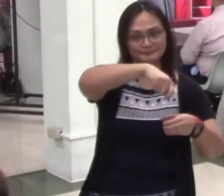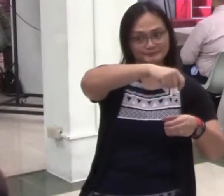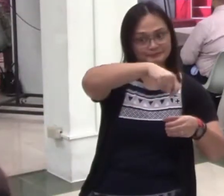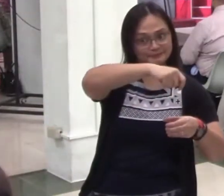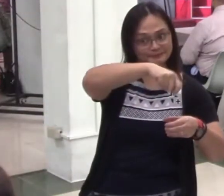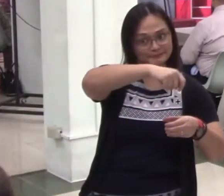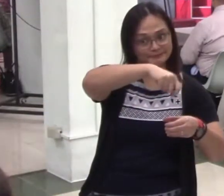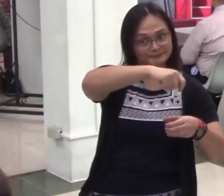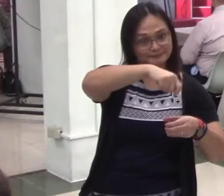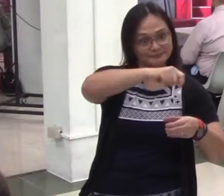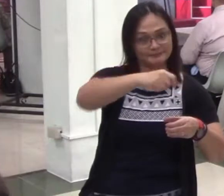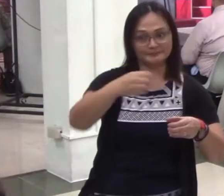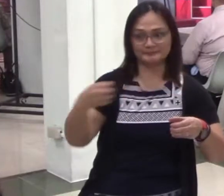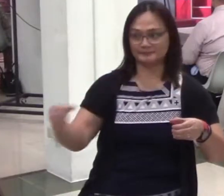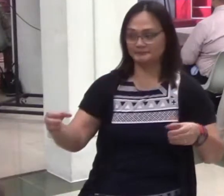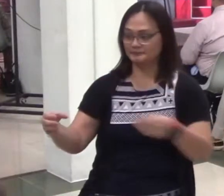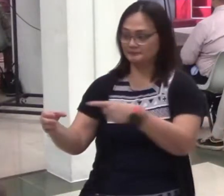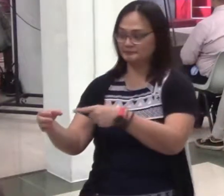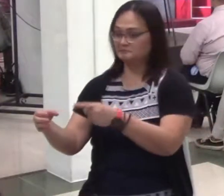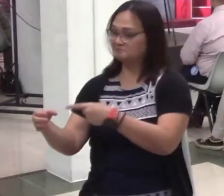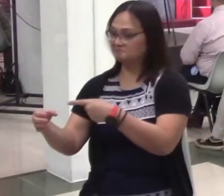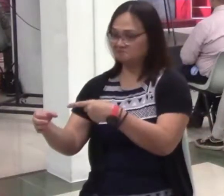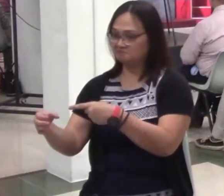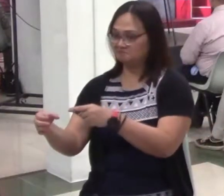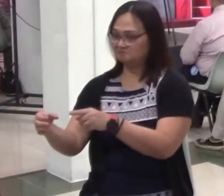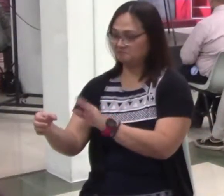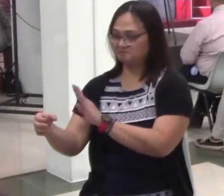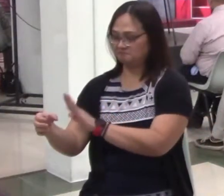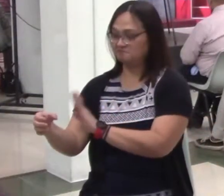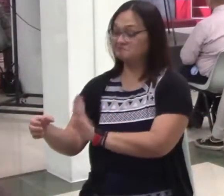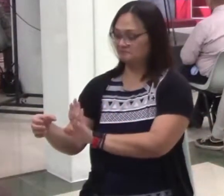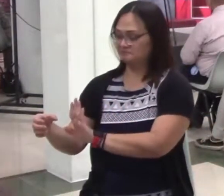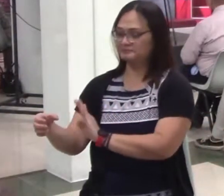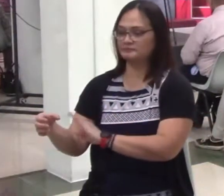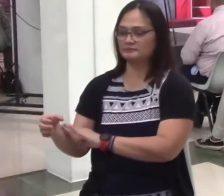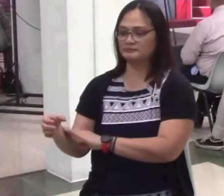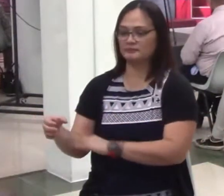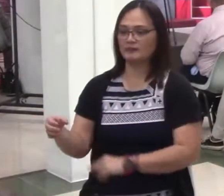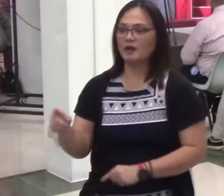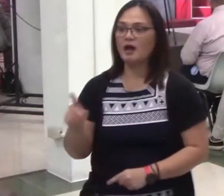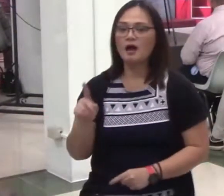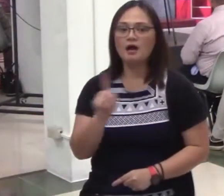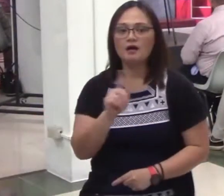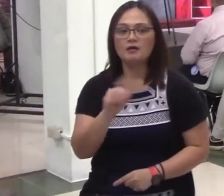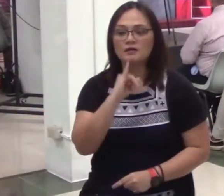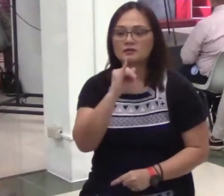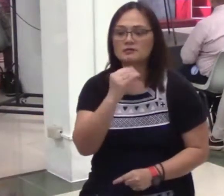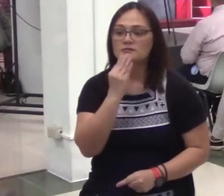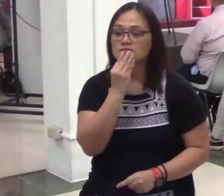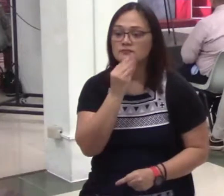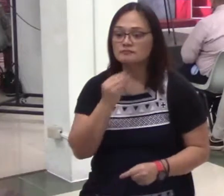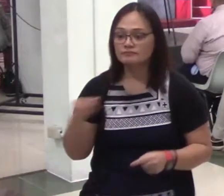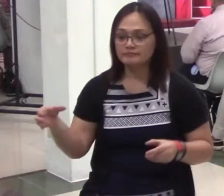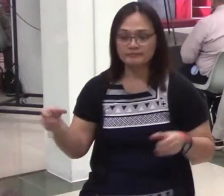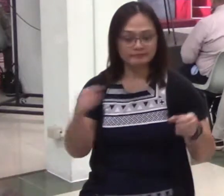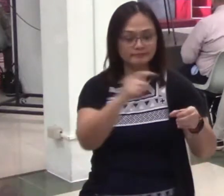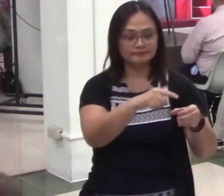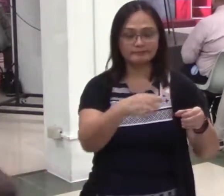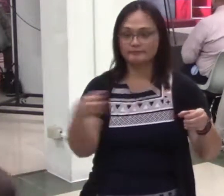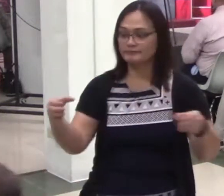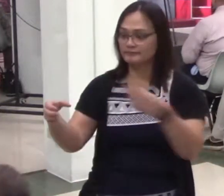isang kutsarang asukal. Okay? So, ano mas matamis? Eh, di yung hinalo mo.